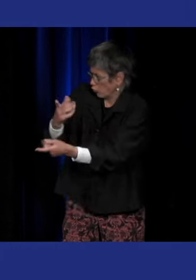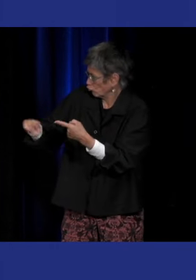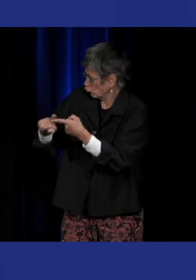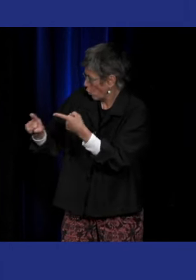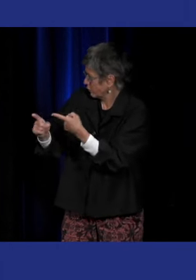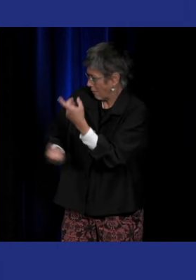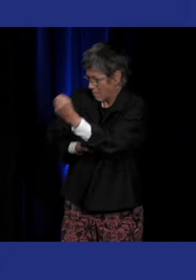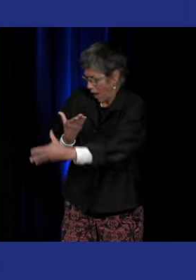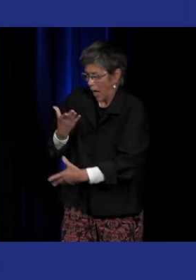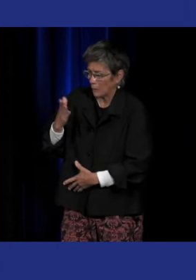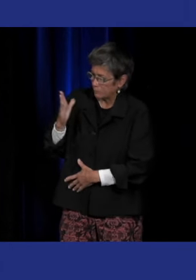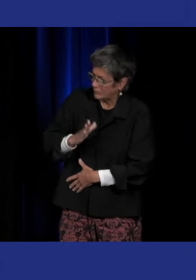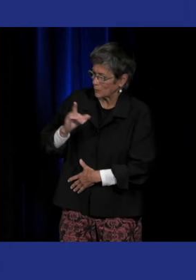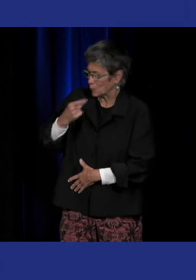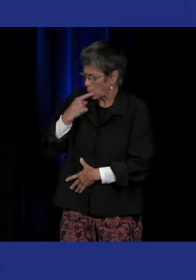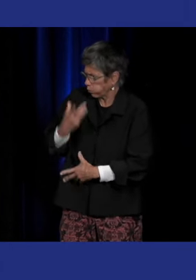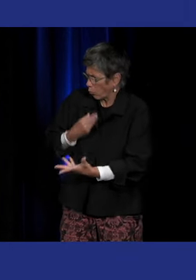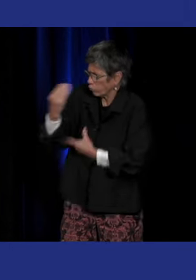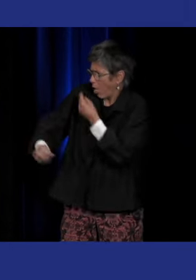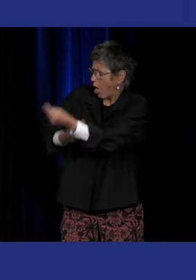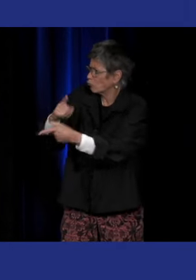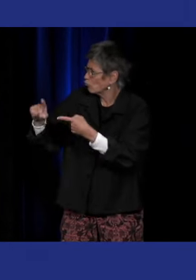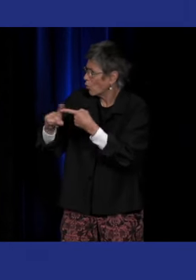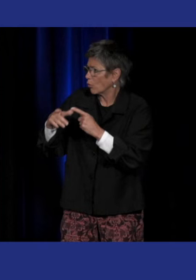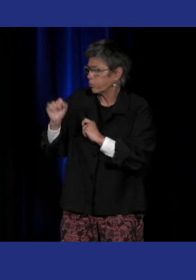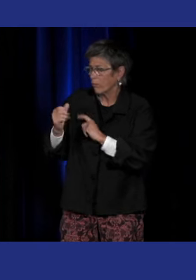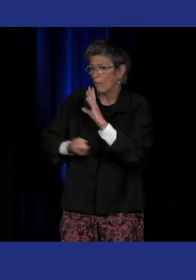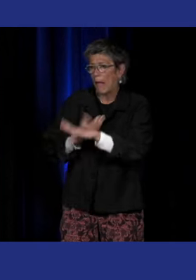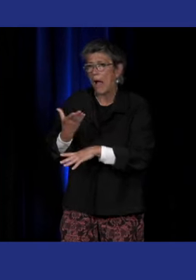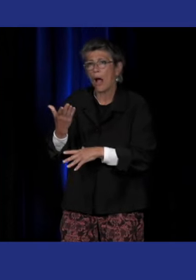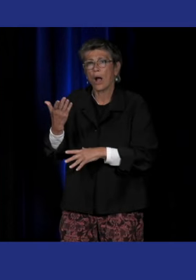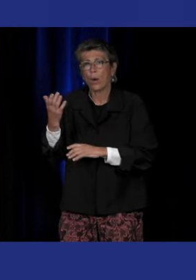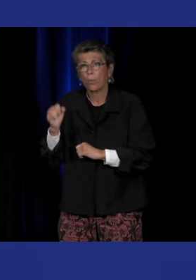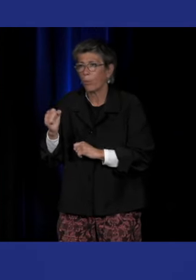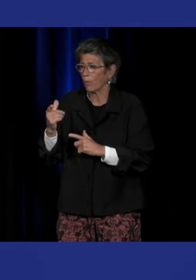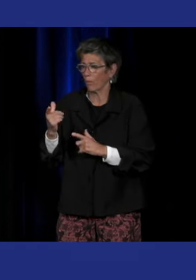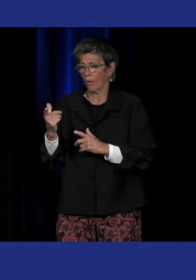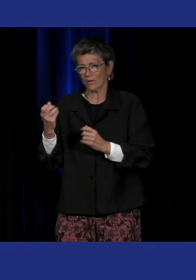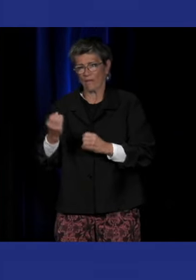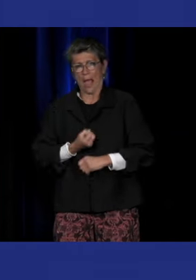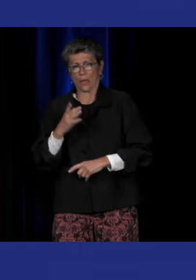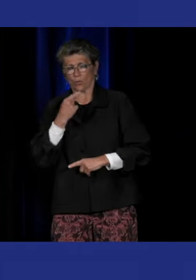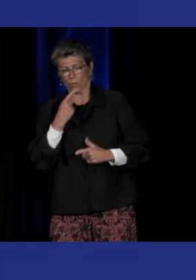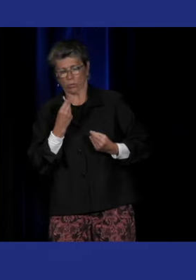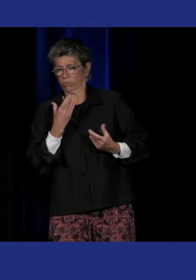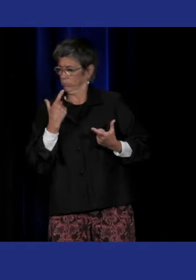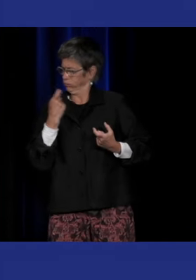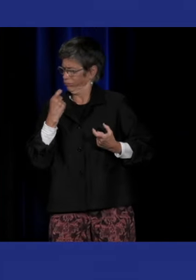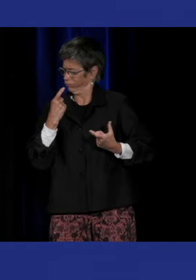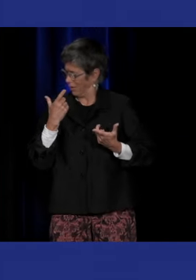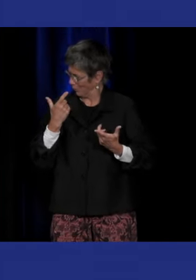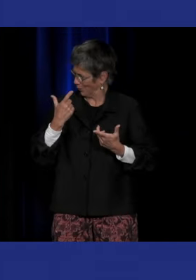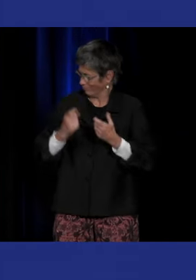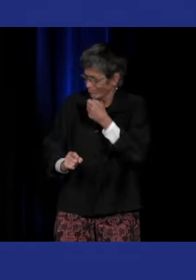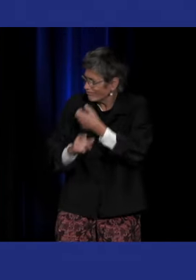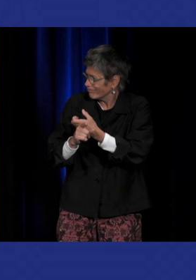l'art sourd c'est un art qui apporte c'est un art qui interpelle qui modifie les règles qui